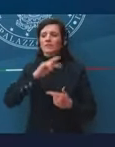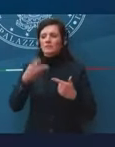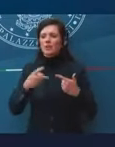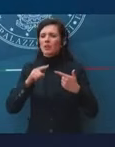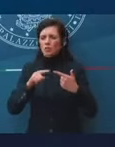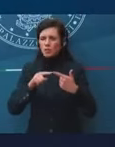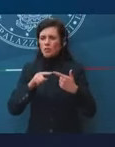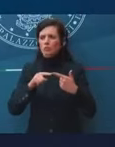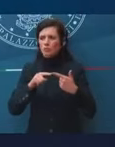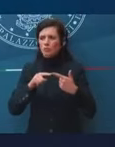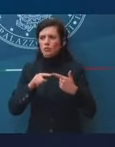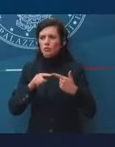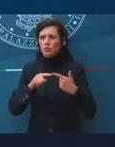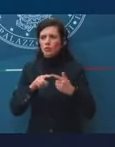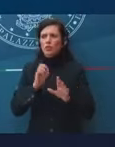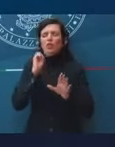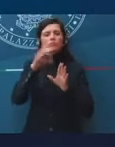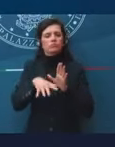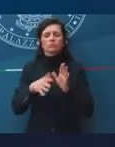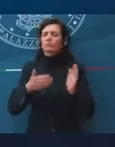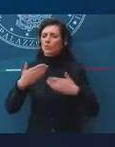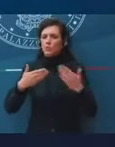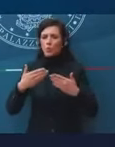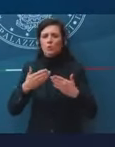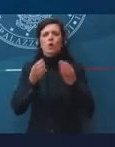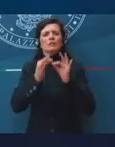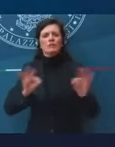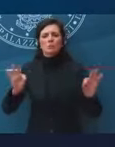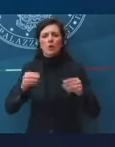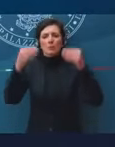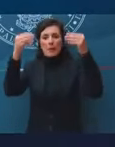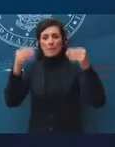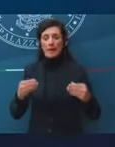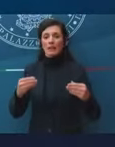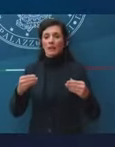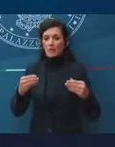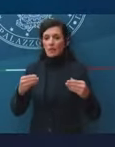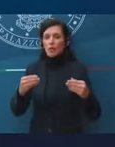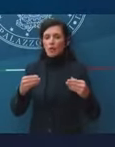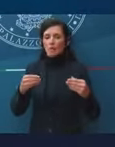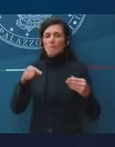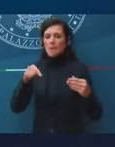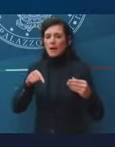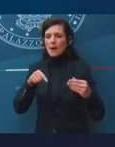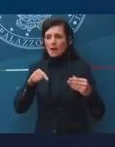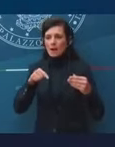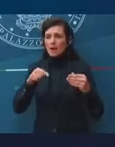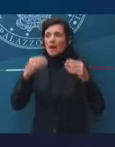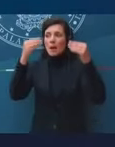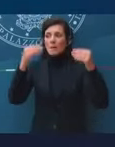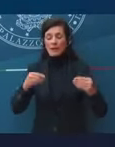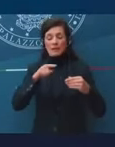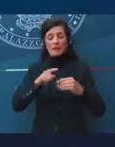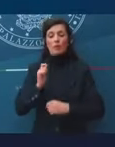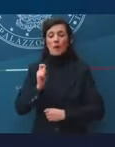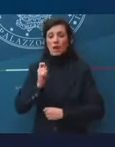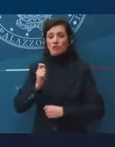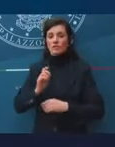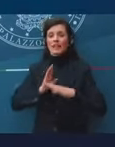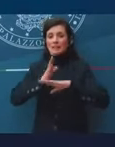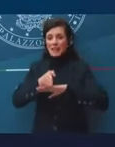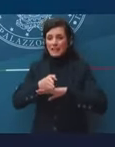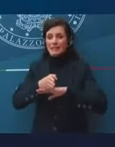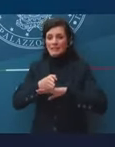che mette a disposizione una piattaforma per effettuare questi pagamenti con la fine di questo mese.